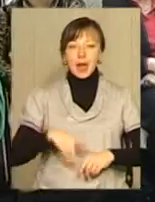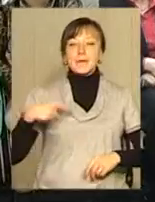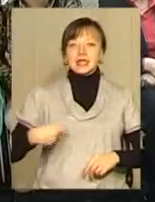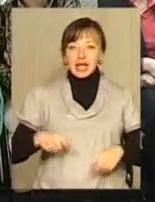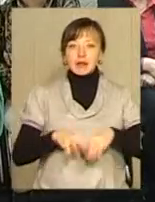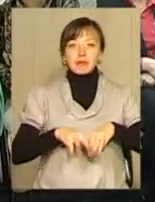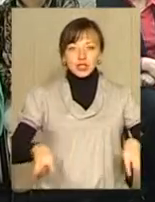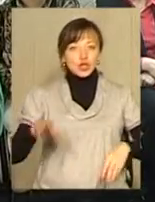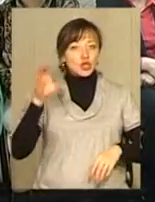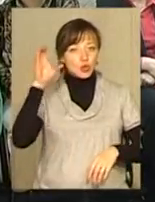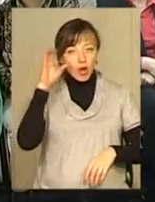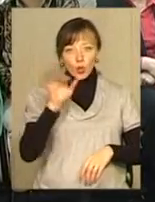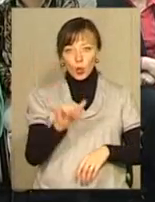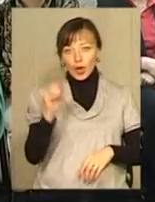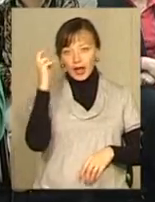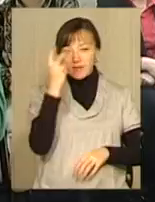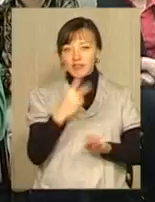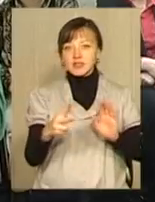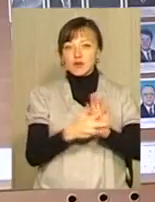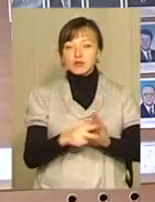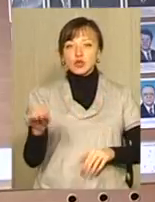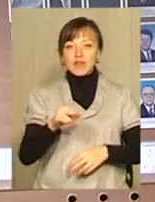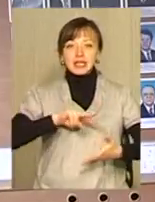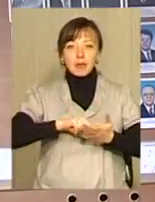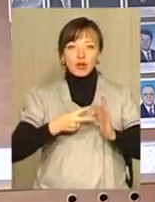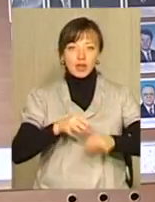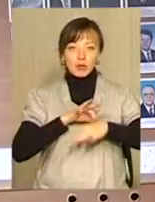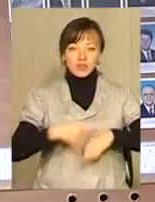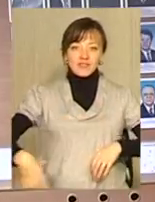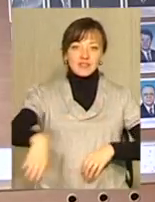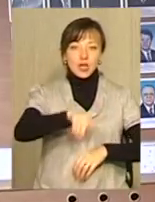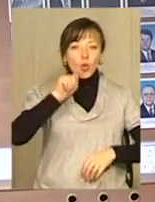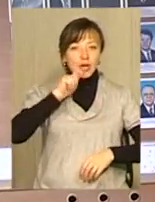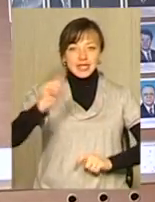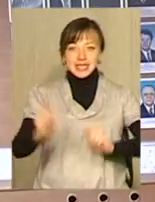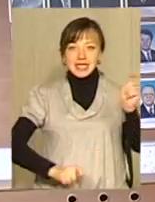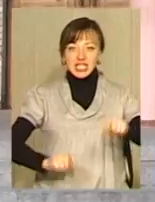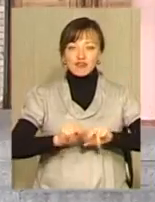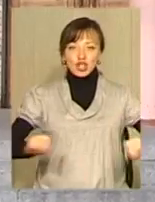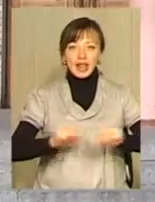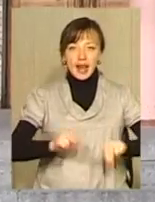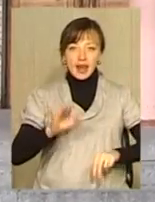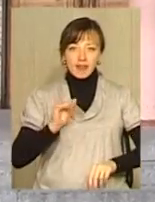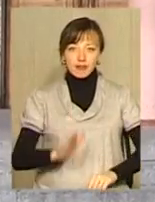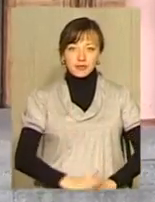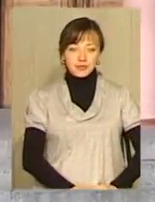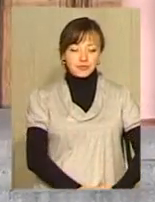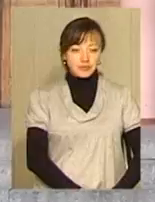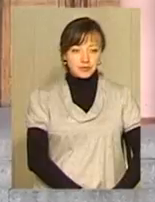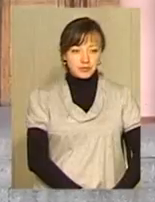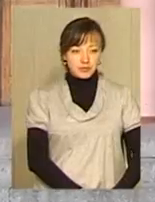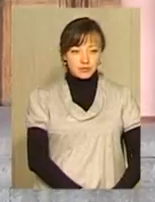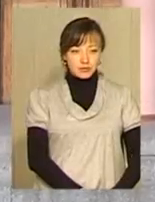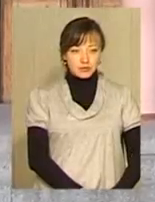освітян слухатимуть незабаром у Києві. На 28 жовтня запланували провести всеукраїнський з'їзд вчителів. Юрій Курочка, Олександр Галянт,